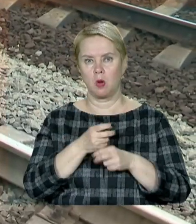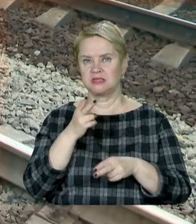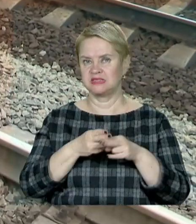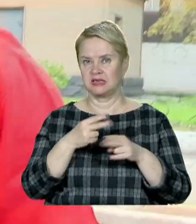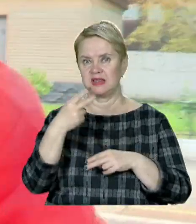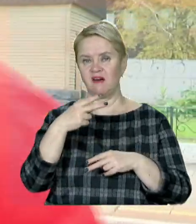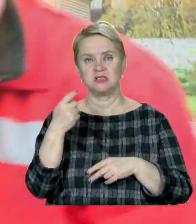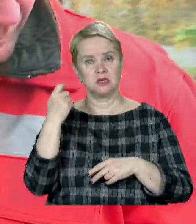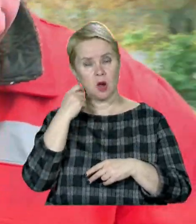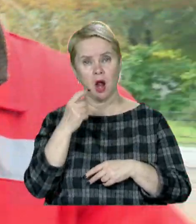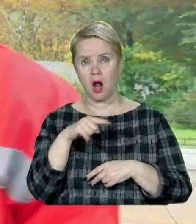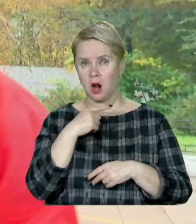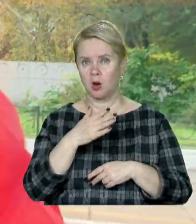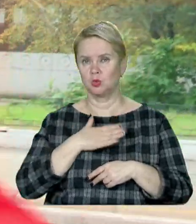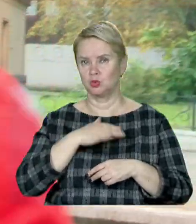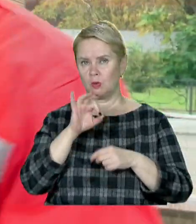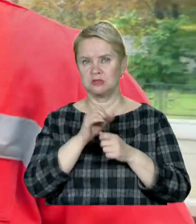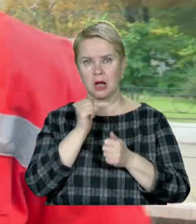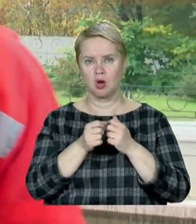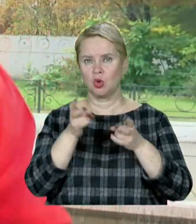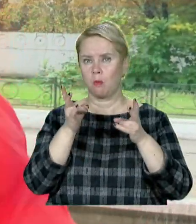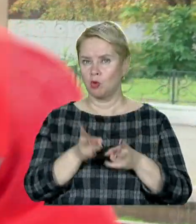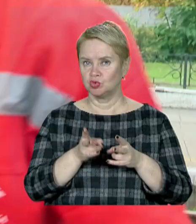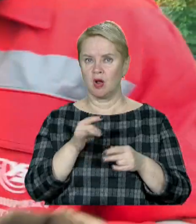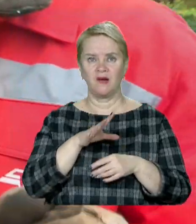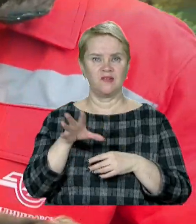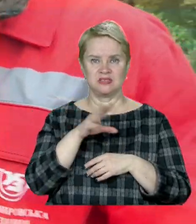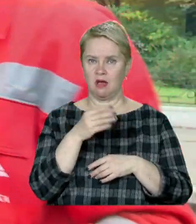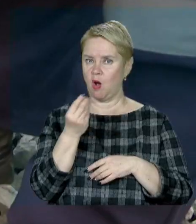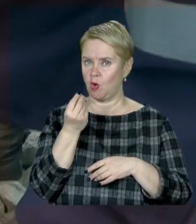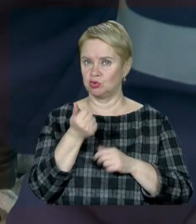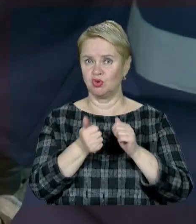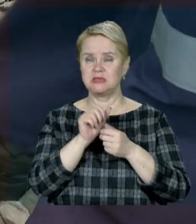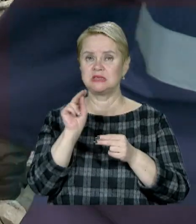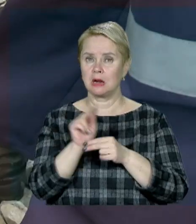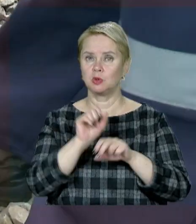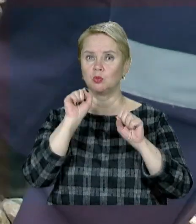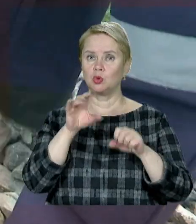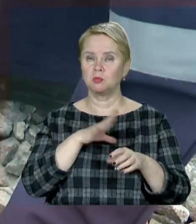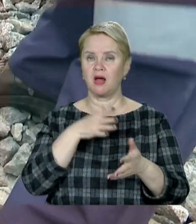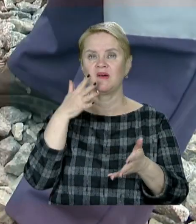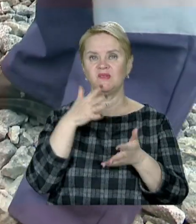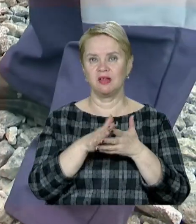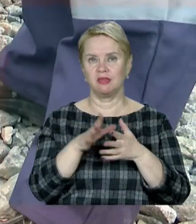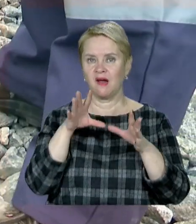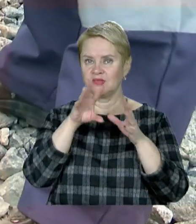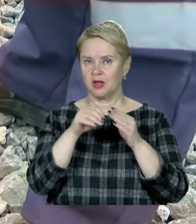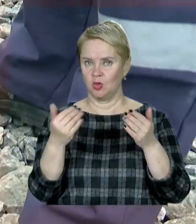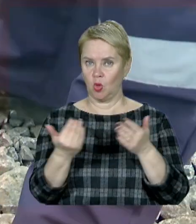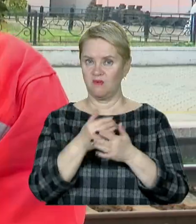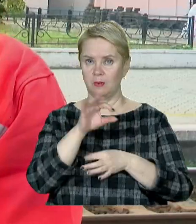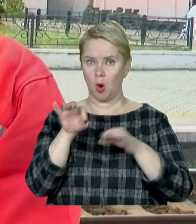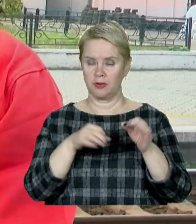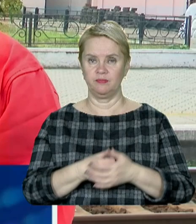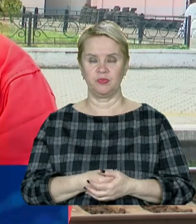понад 20 років. Каже, душа болить за кожне пошкодження, адже усі ці гроші замість ремонту можна було витратити на втілення нових